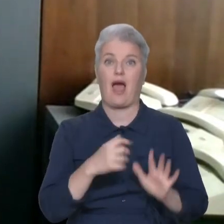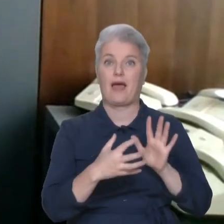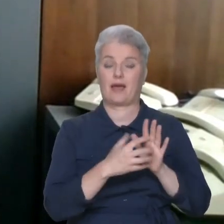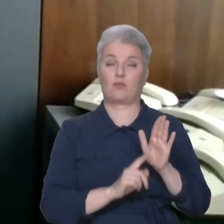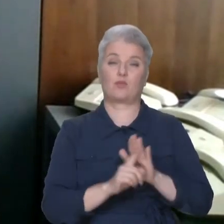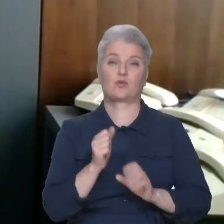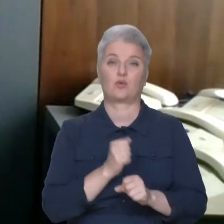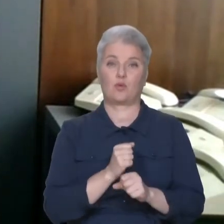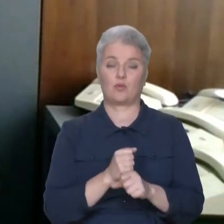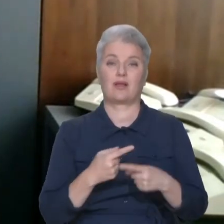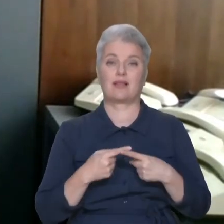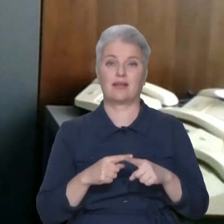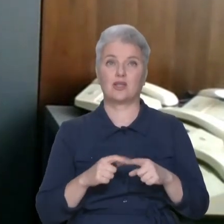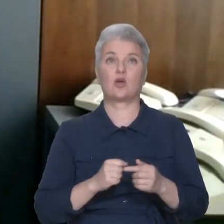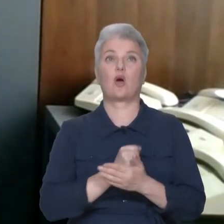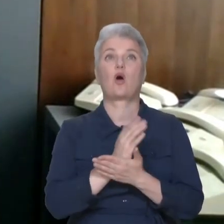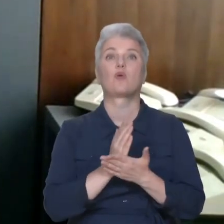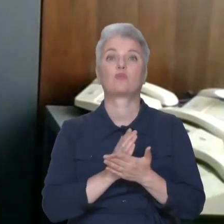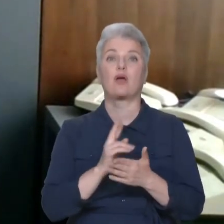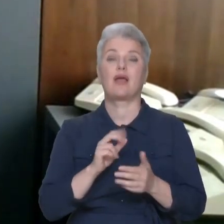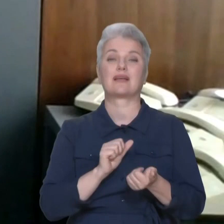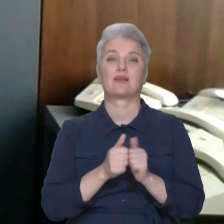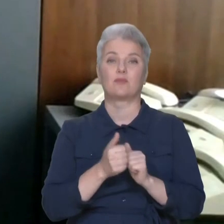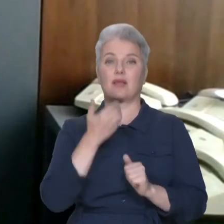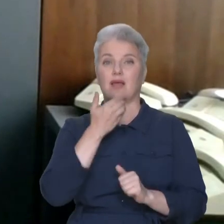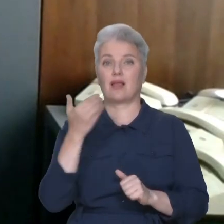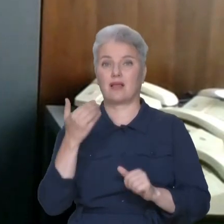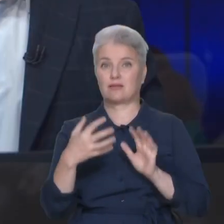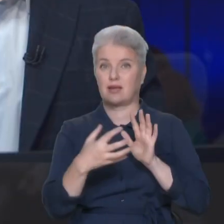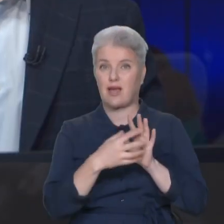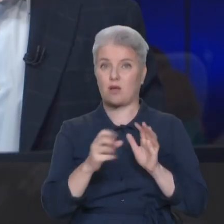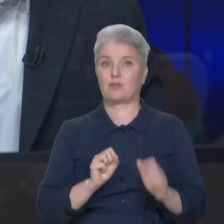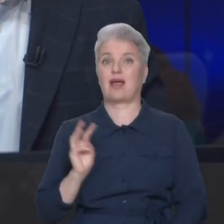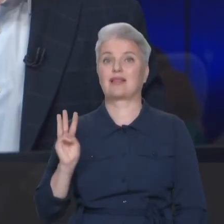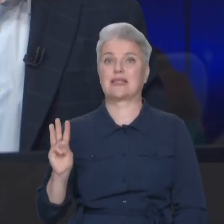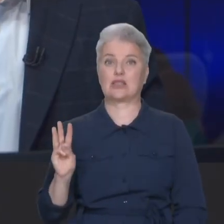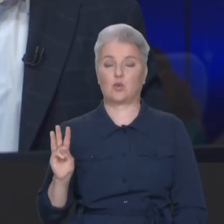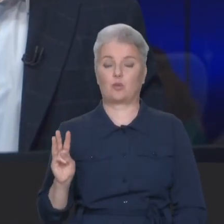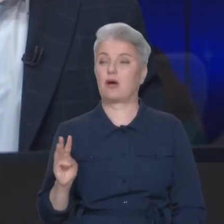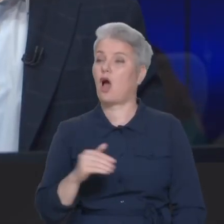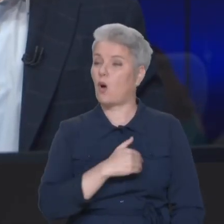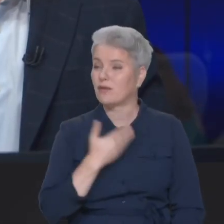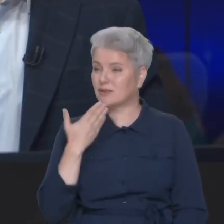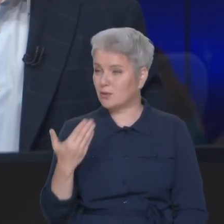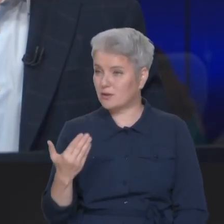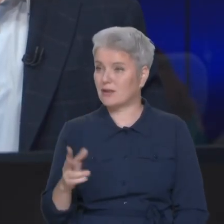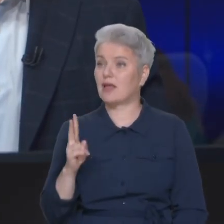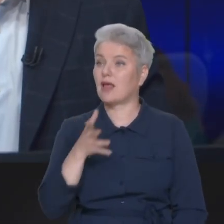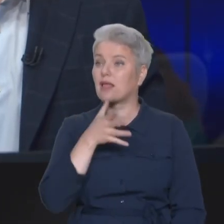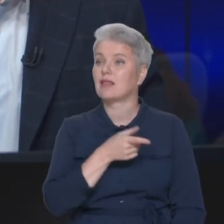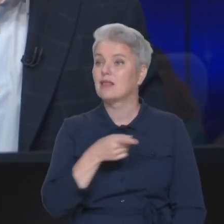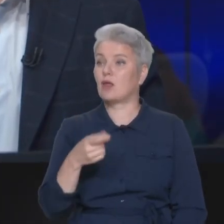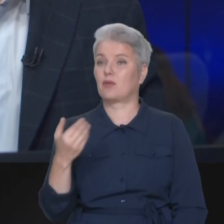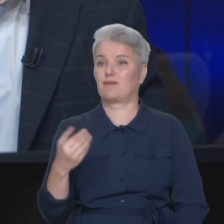роботи стосовно технічного обстеження, як замінити радянський герб на тризу. Хотів, власне, про це запитати. В які терміни ви